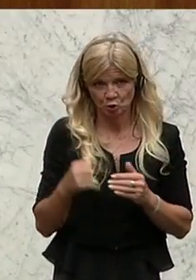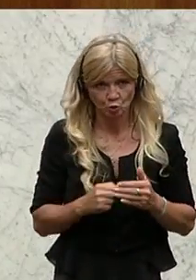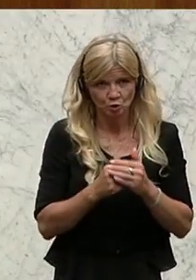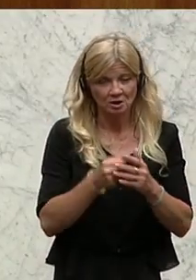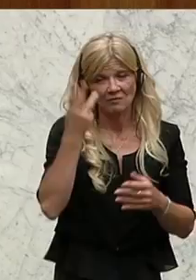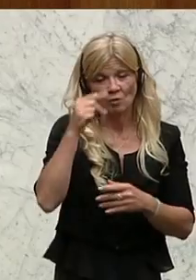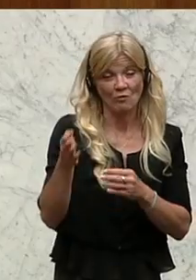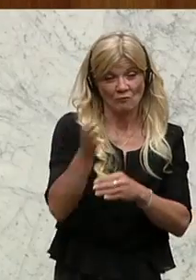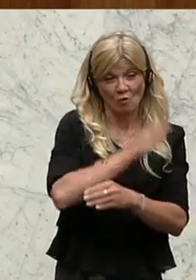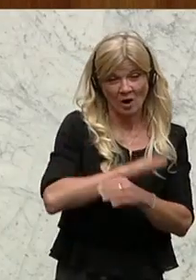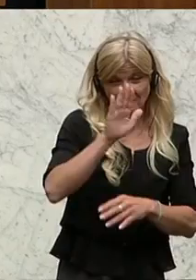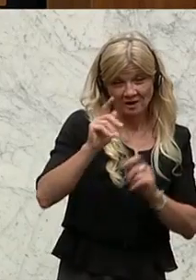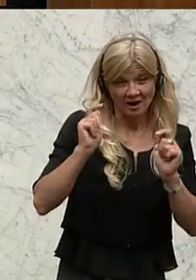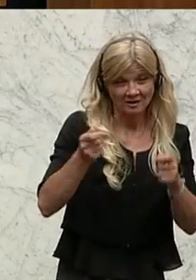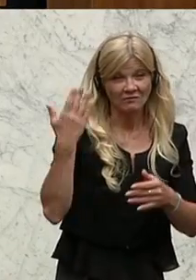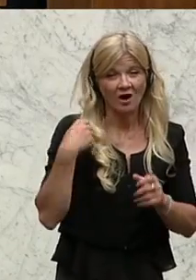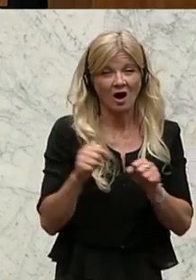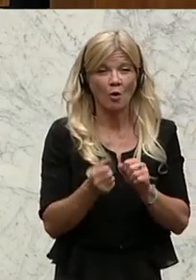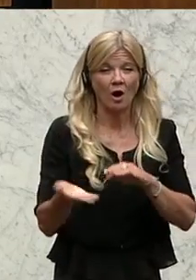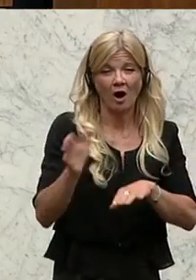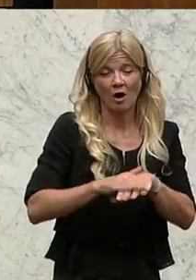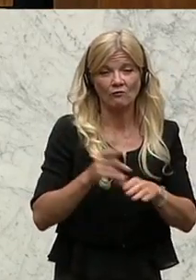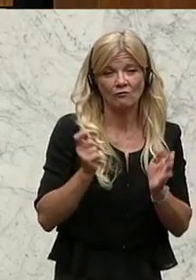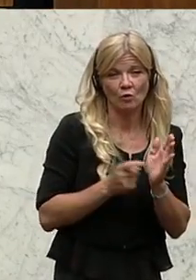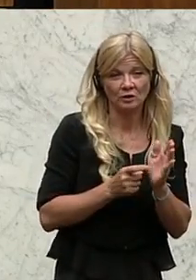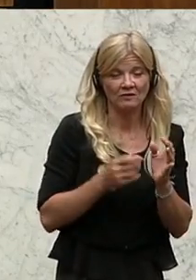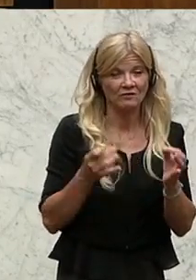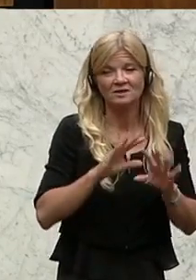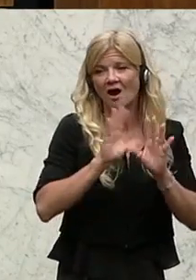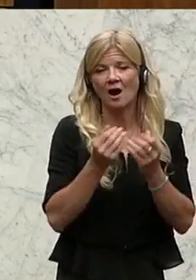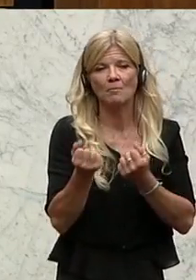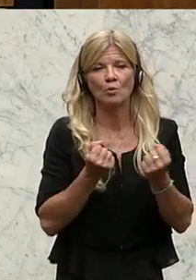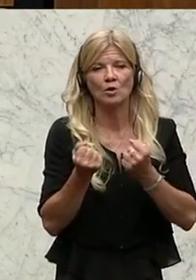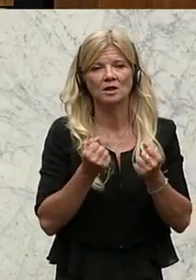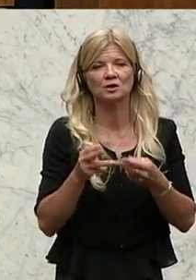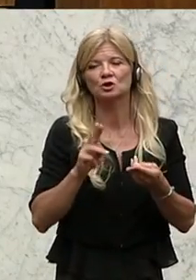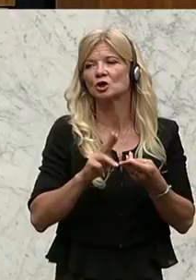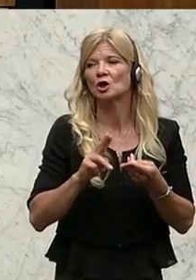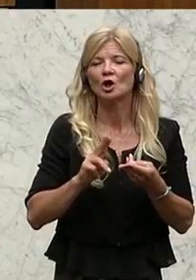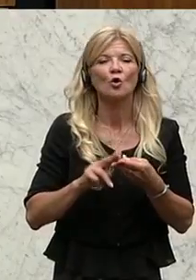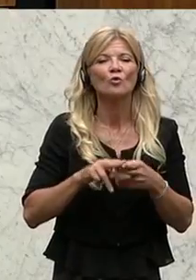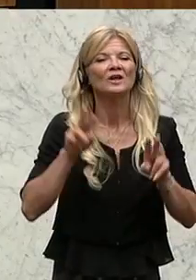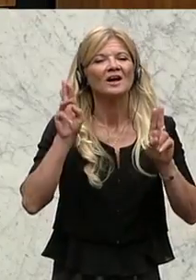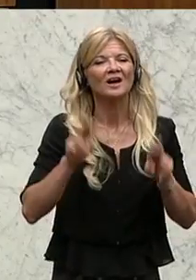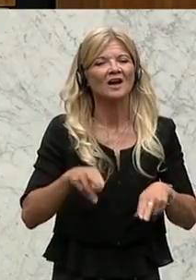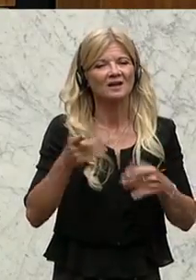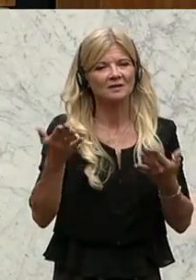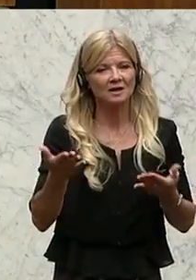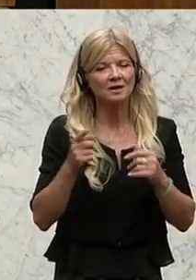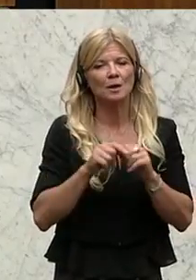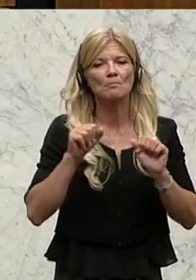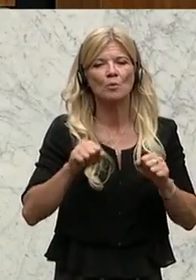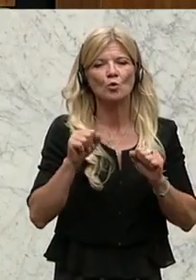ursprünglichen Antrag auch gefordert, dass wir alle politischen, diplomatischen und rechtlichen Möglichkeiten ausschöpfen sollen, um die